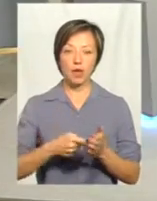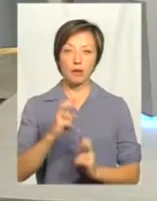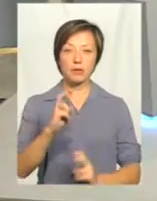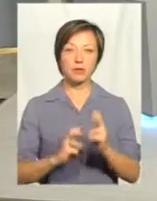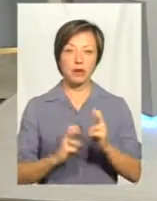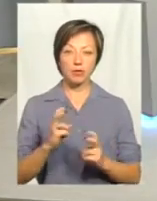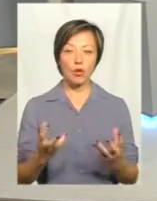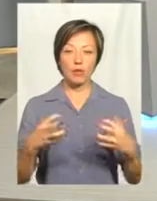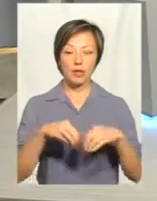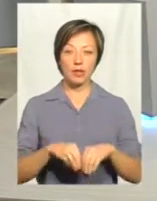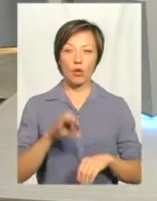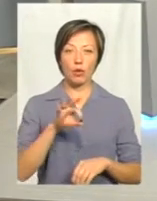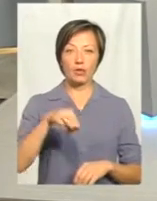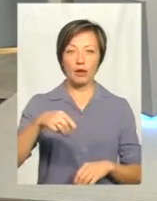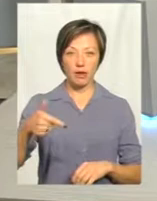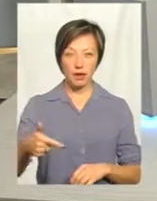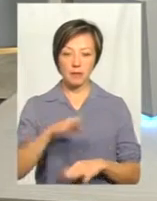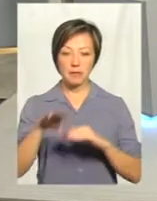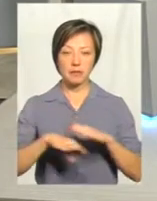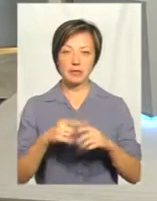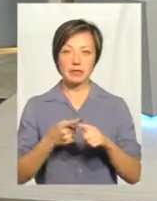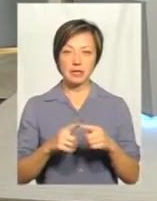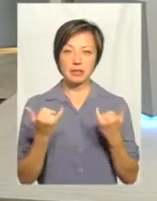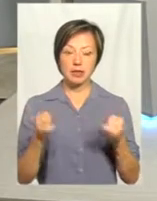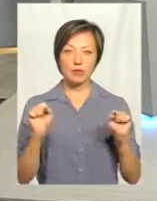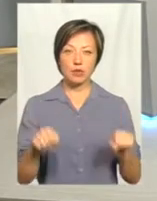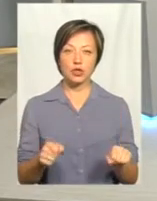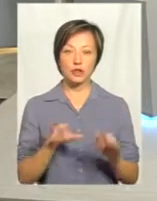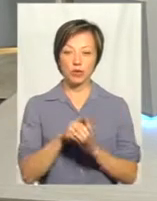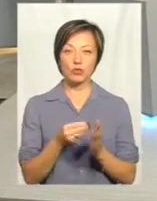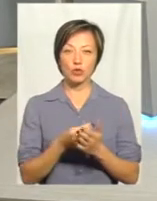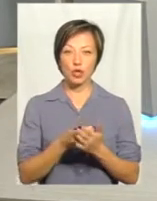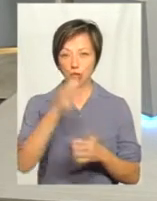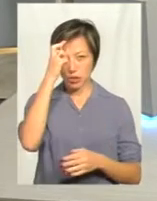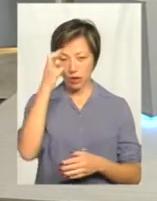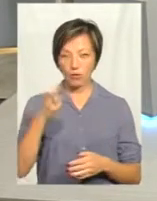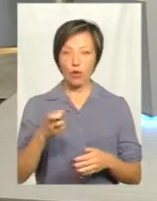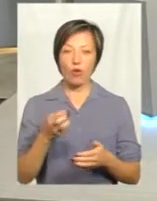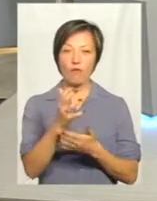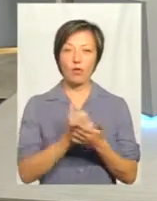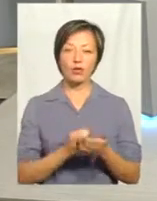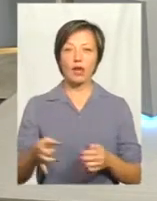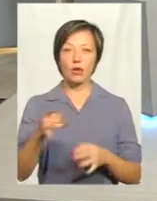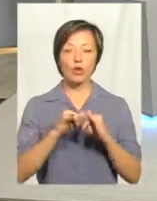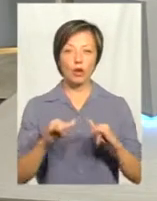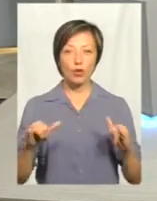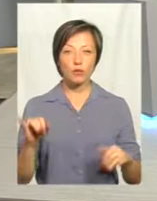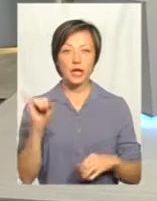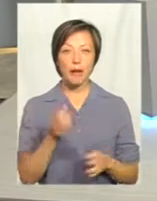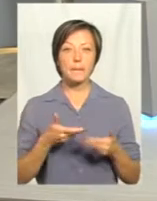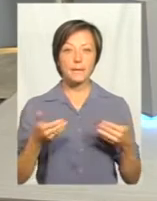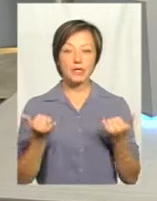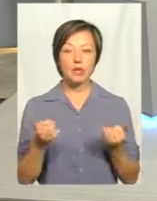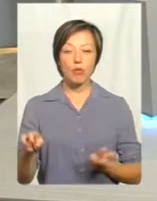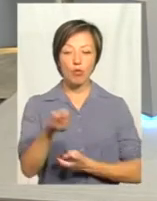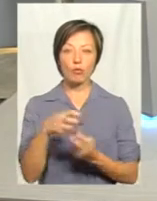об'єдна територіальна громада, і під це можна зараз задіювати бюджет Державного фонду регіонального розвитку. Тобто, і ми зараз